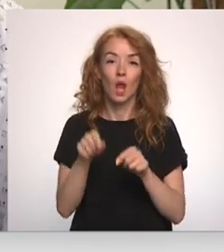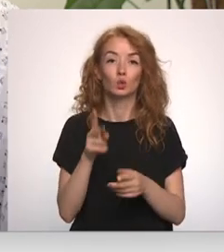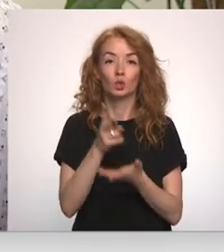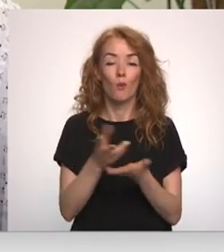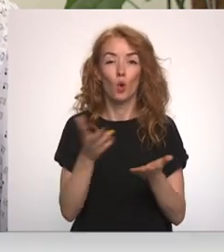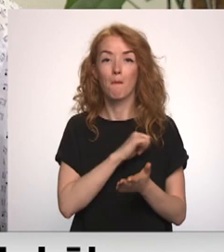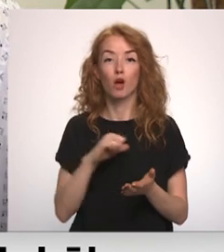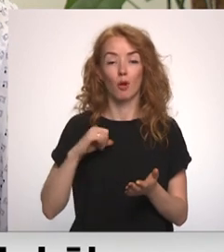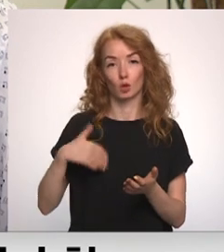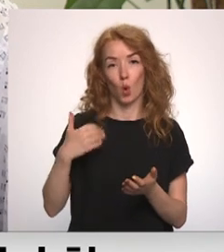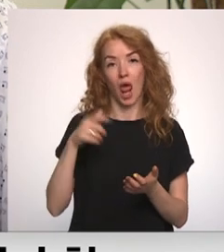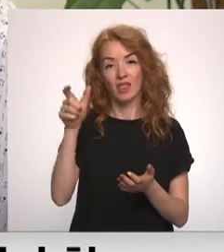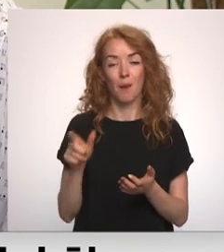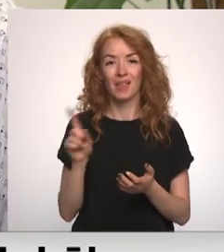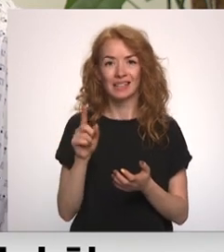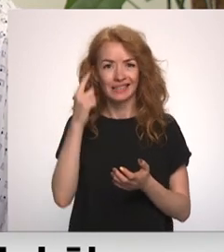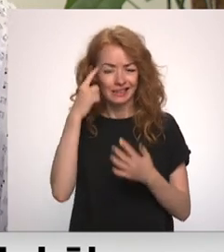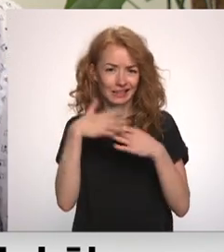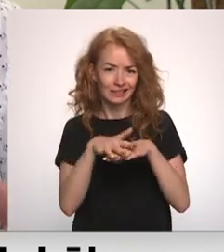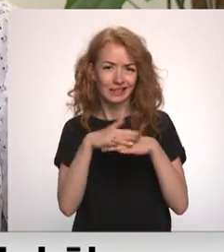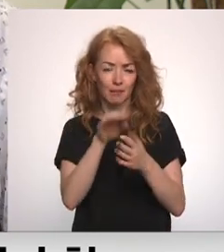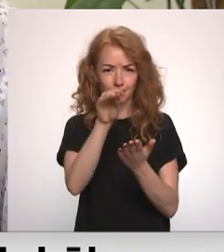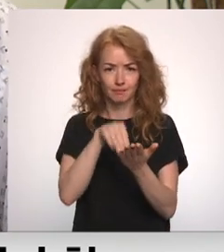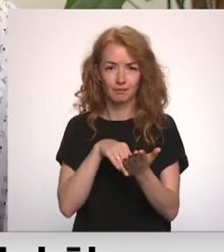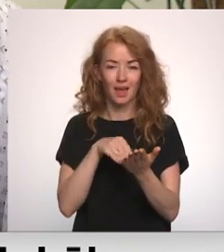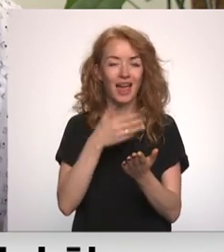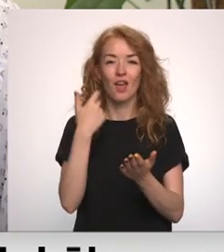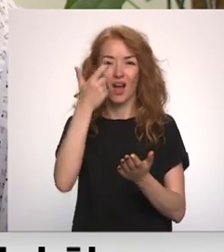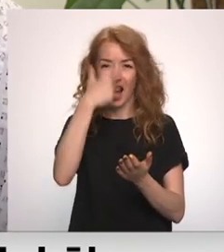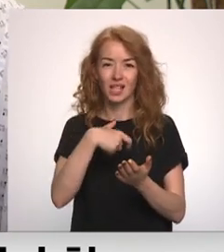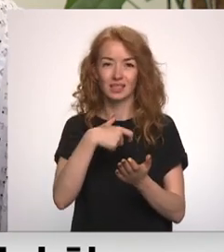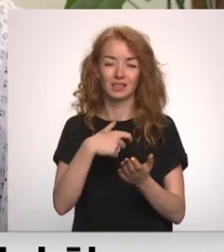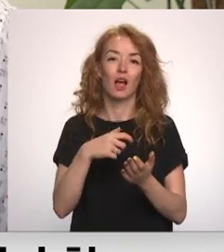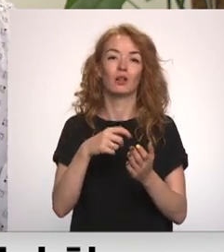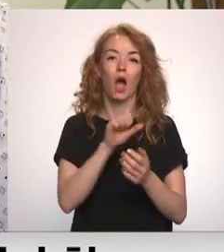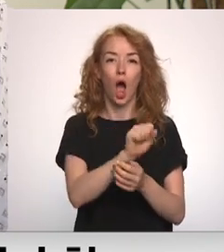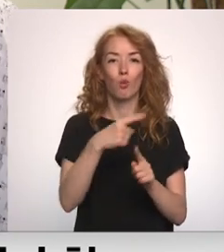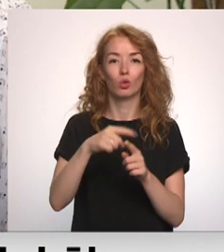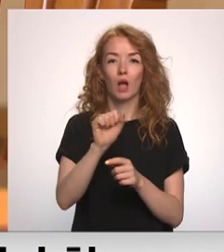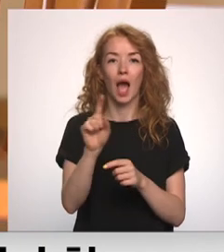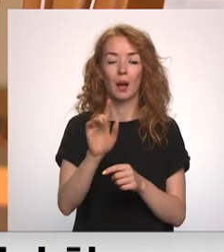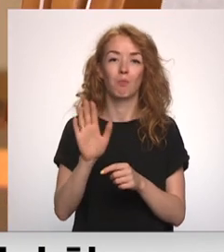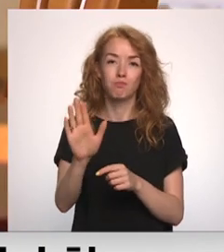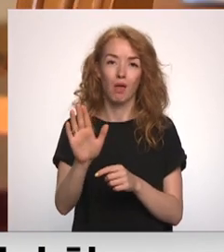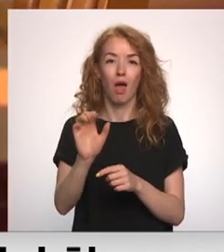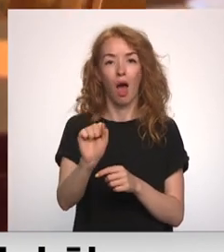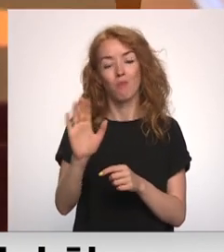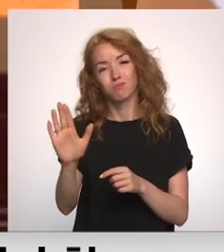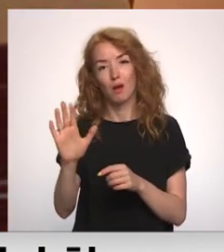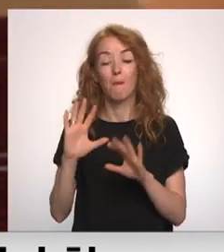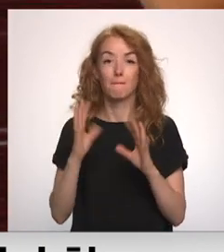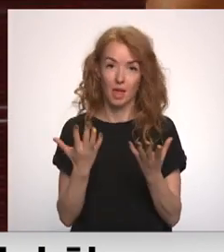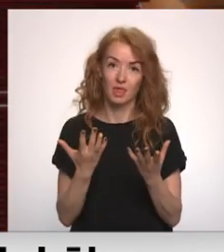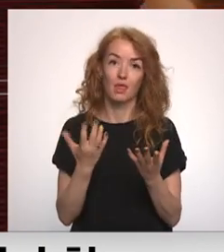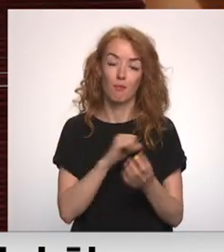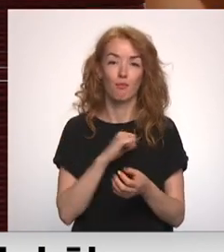kuras skolēnam pašam jāizdara savs risinājums. Nav klasiskais, kā skolē mācīs, A plus A ir B, bet